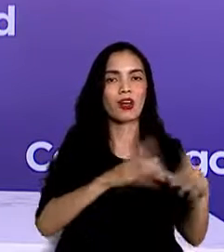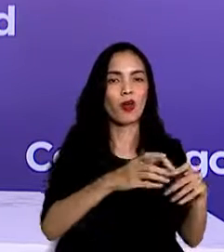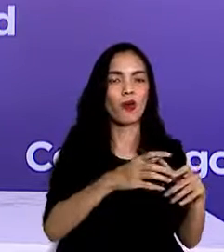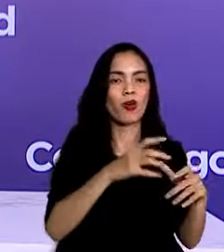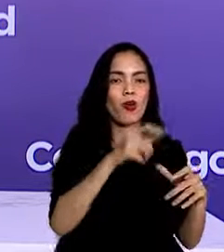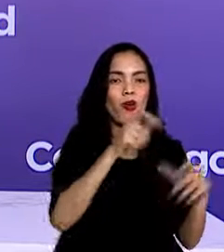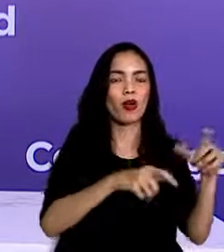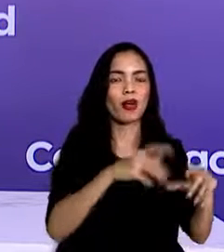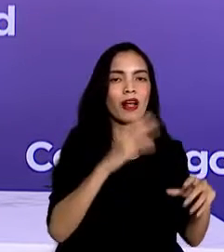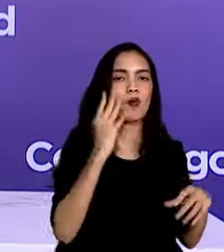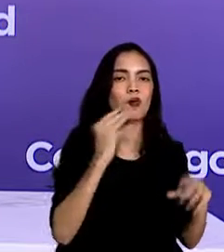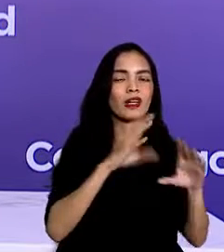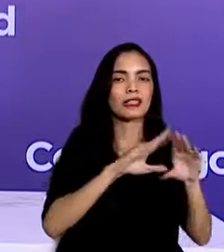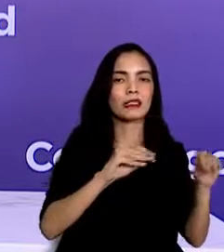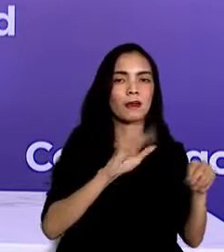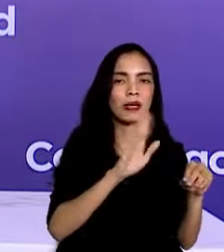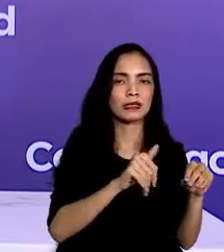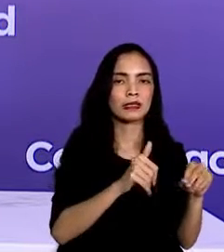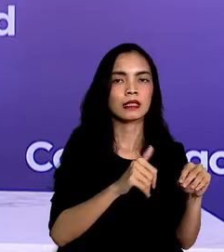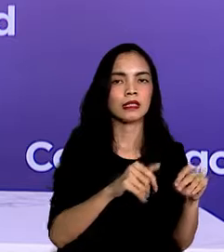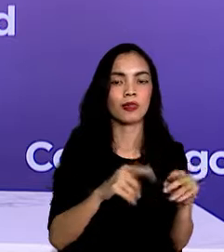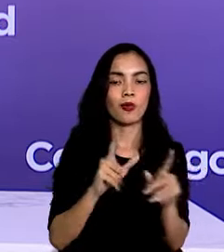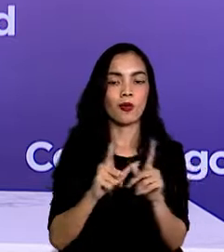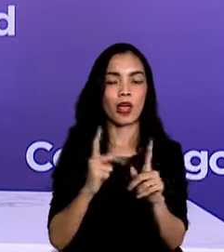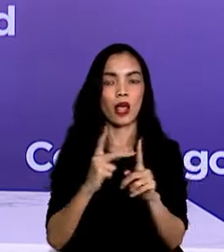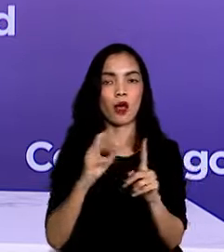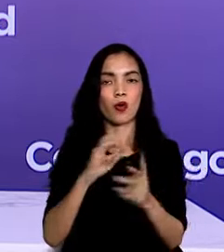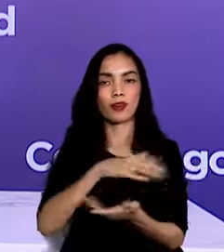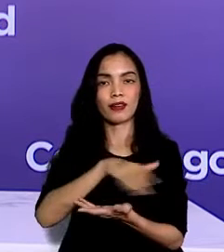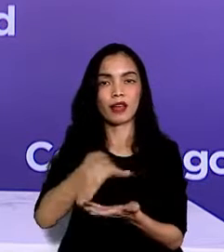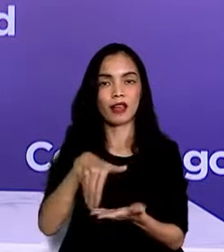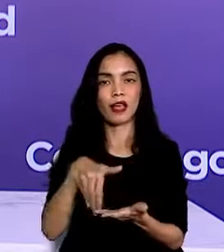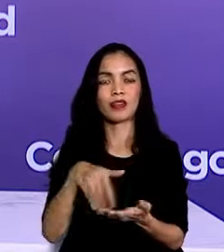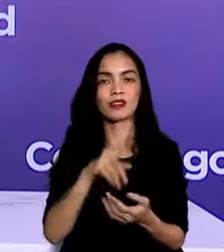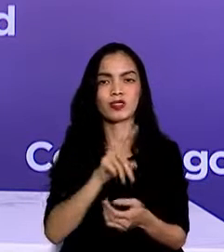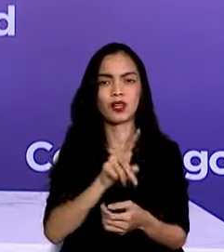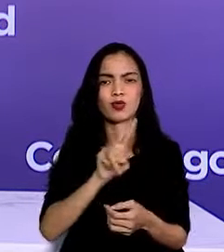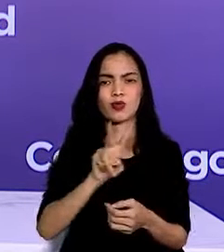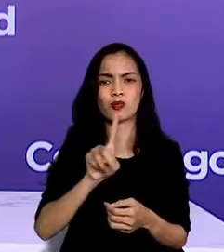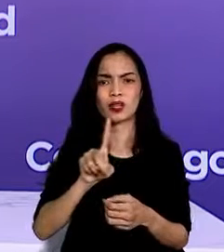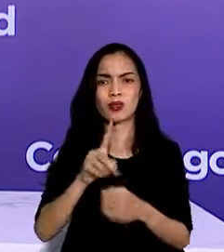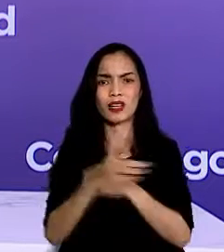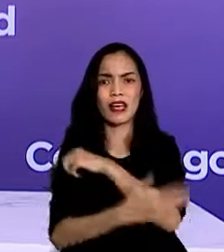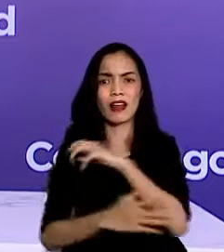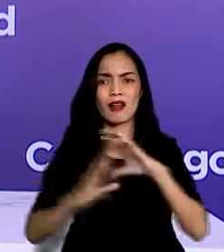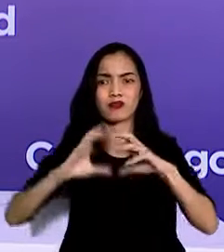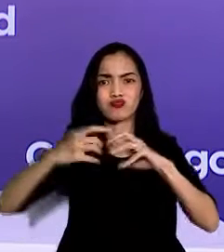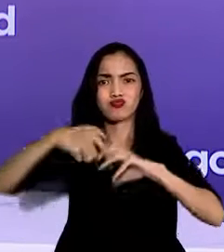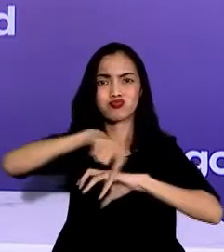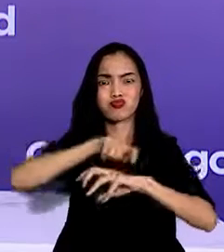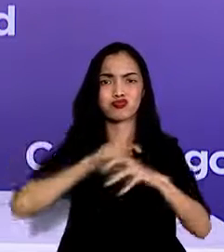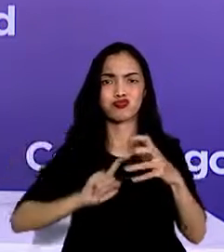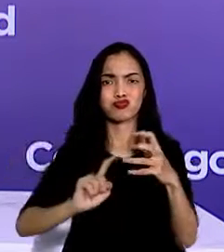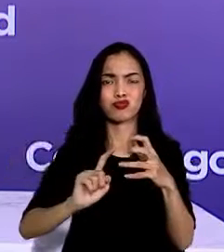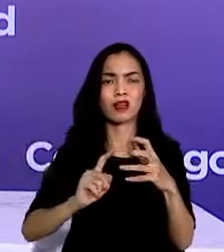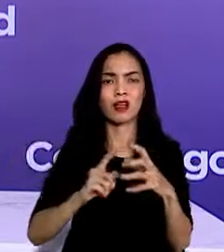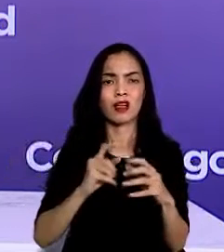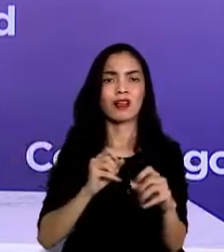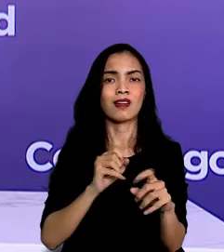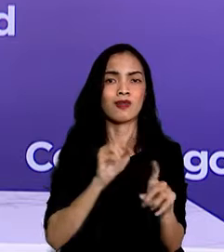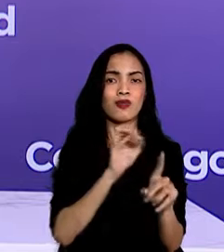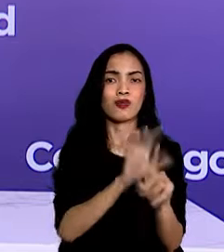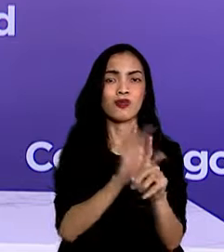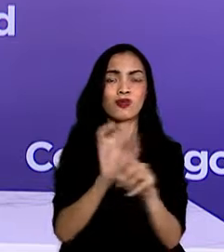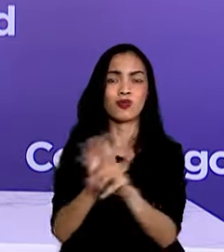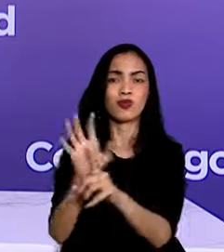Delta yang sudah ditemukan di hampir 132 negara di dunia telah menyebabkan kenaikan kasus sebesar